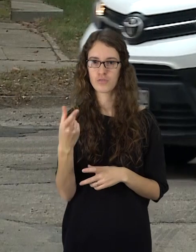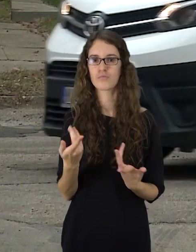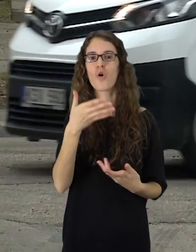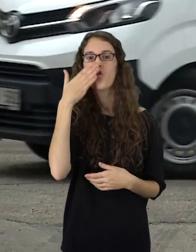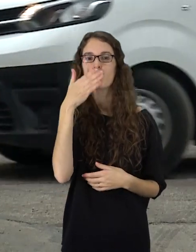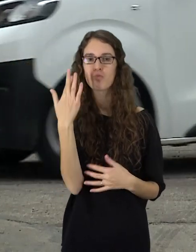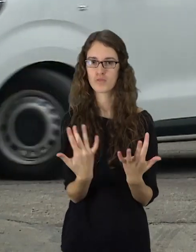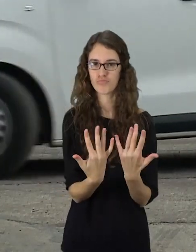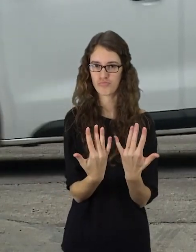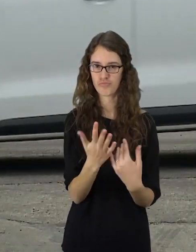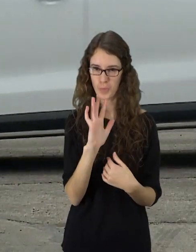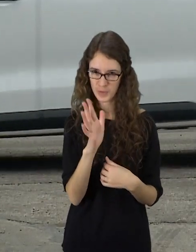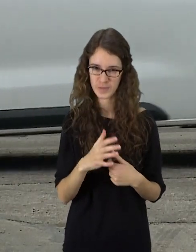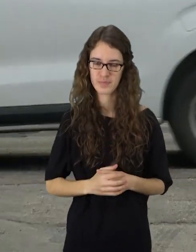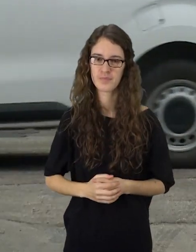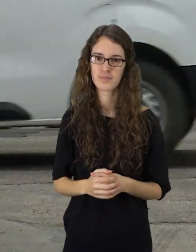šiupininės ribos.